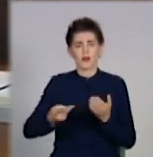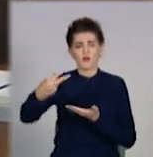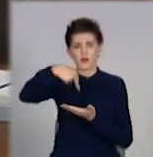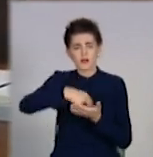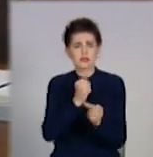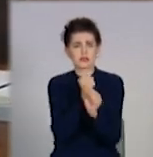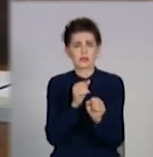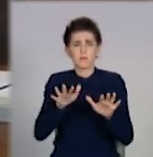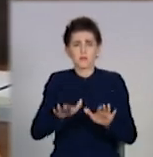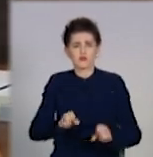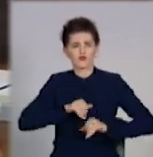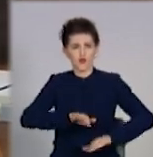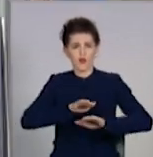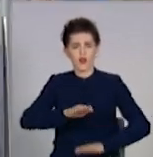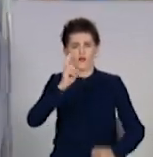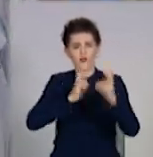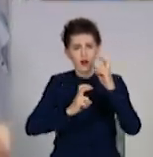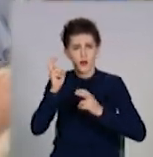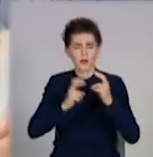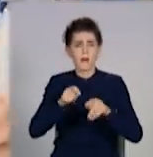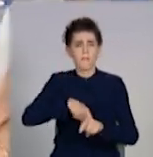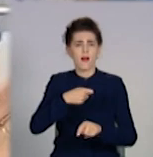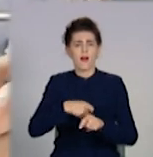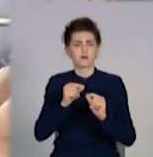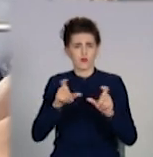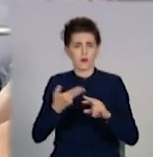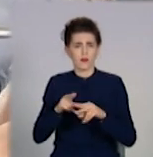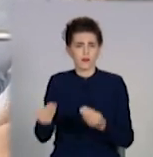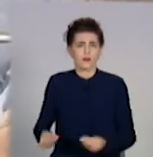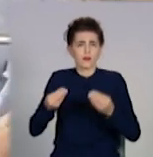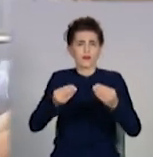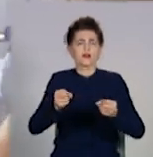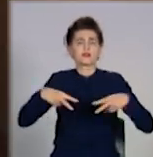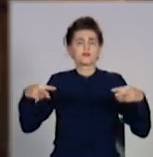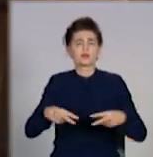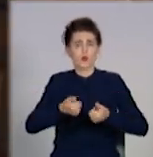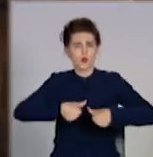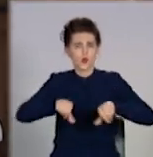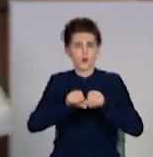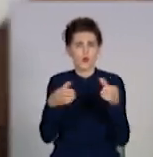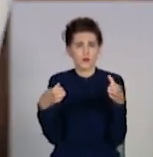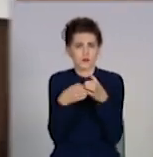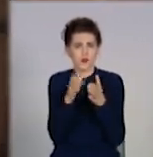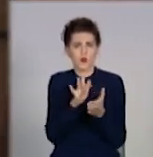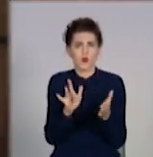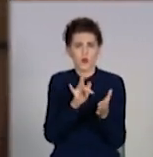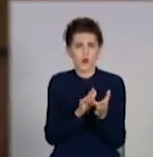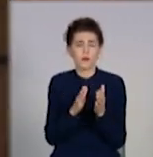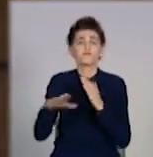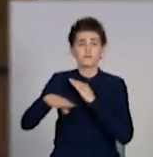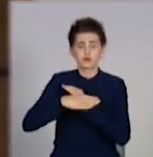місцевій швейній фабриці. Матеріал школам надали в одній з громадських організацій міста. На прохання допомогти